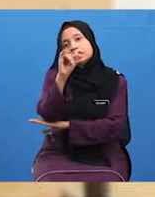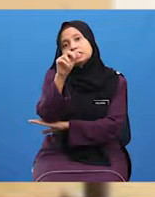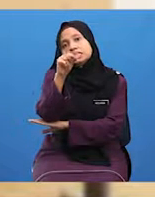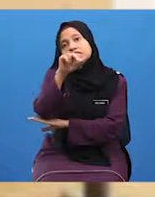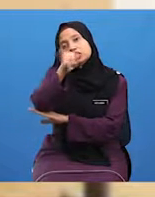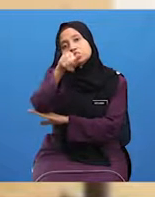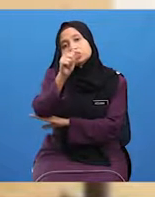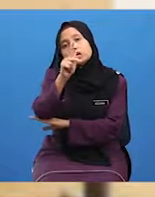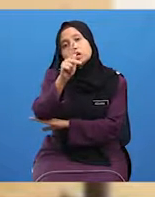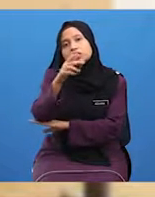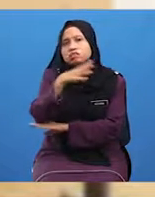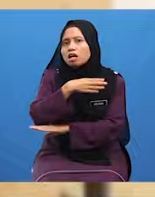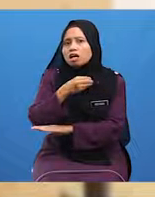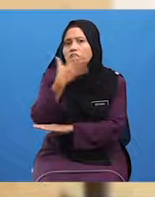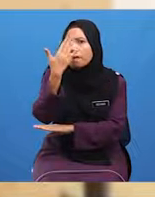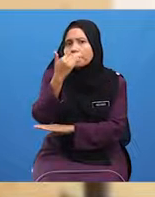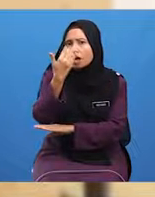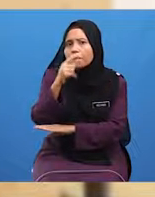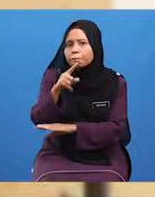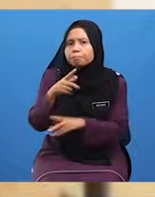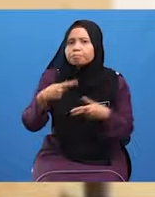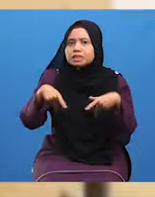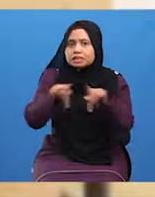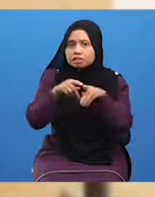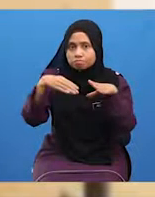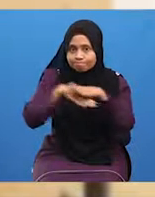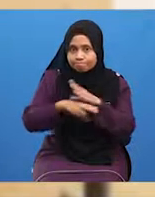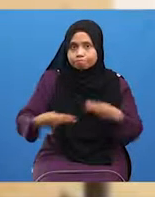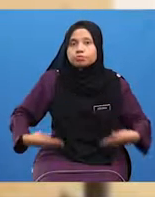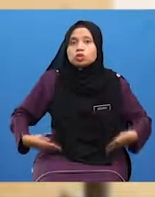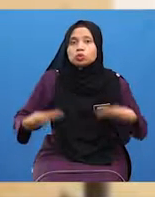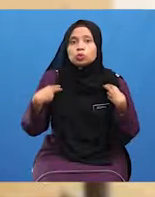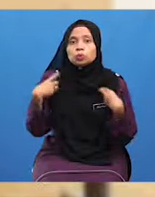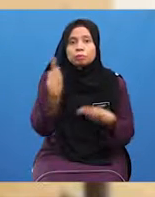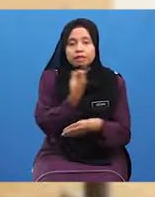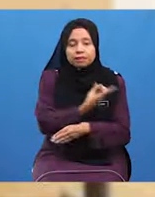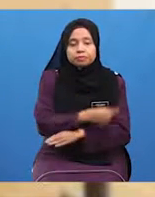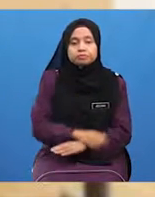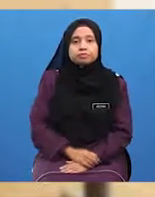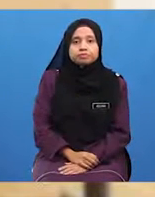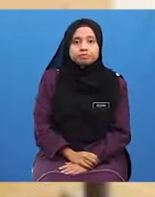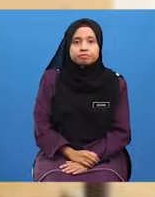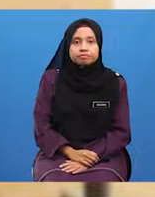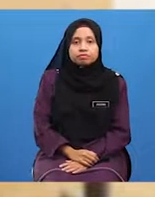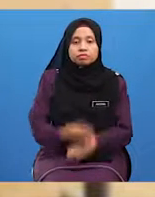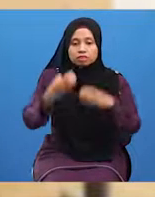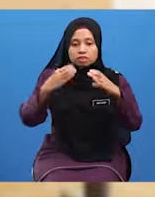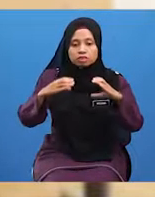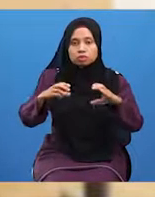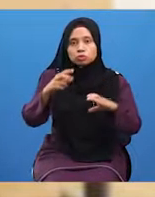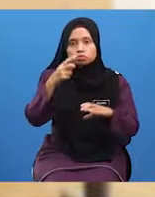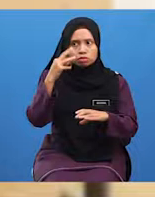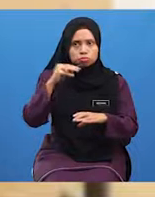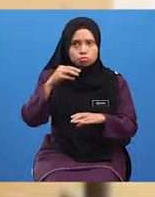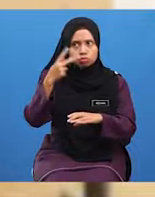Dan mengapakah ia penting dalam kehidupan kita seharian? Cuba, murid-murid